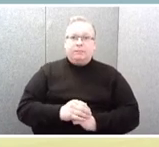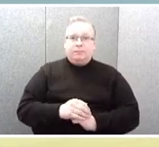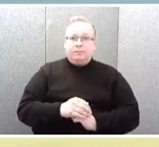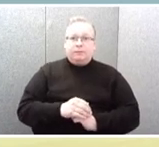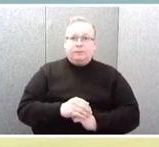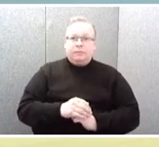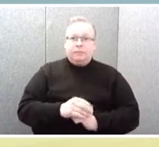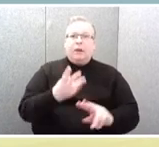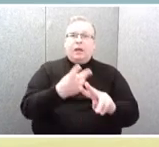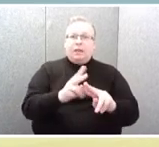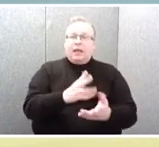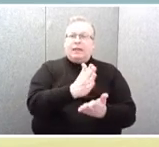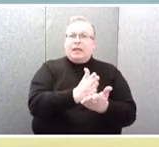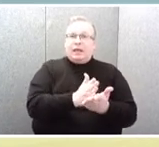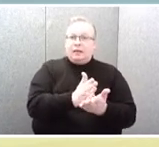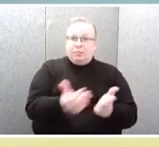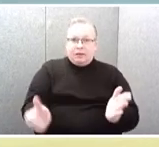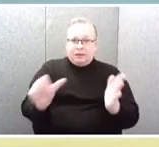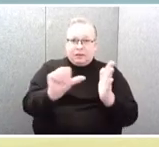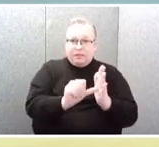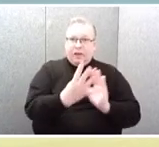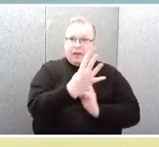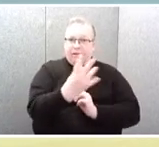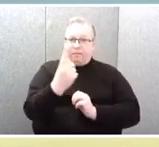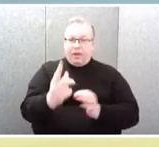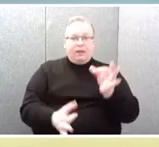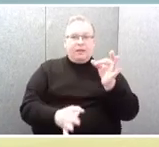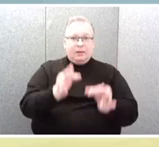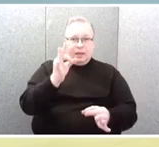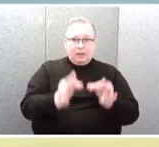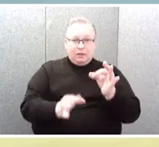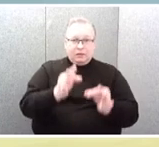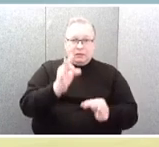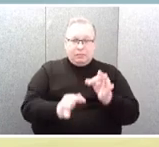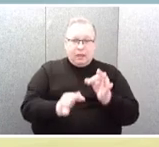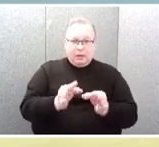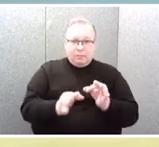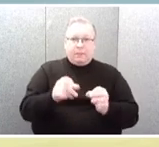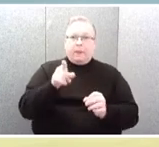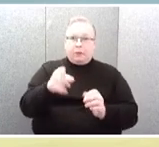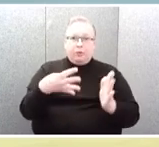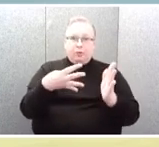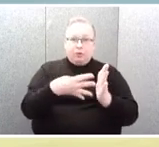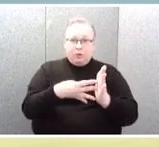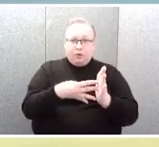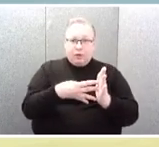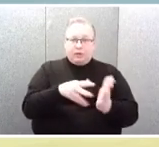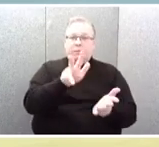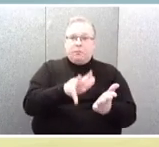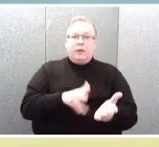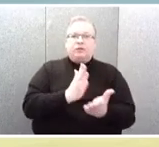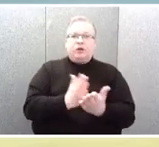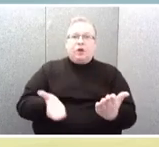tarnyba dalyvavo net 41 teisminėme procese dėl tų kontrolieriaus sprendimų, kurie yra rekomendacinė pabudžio,